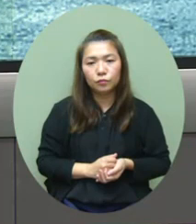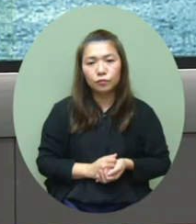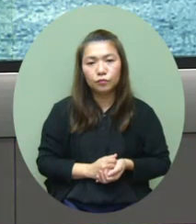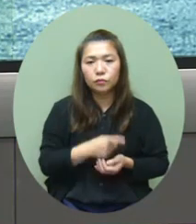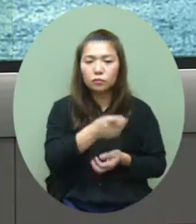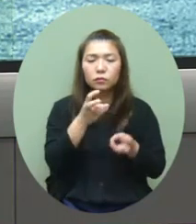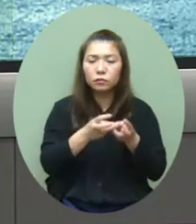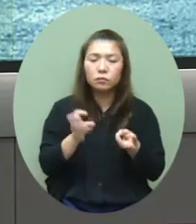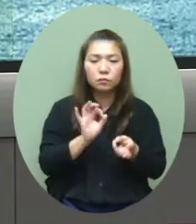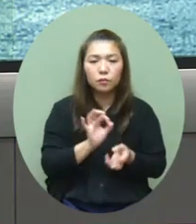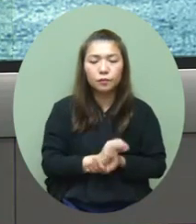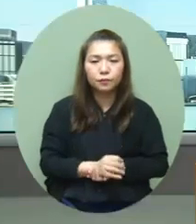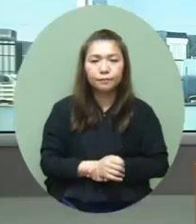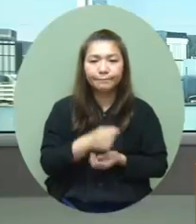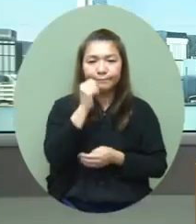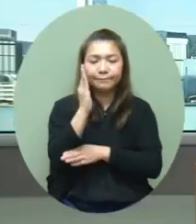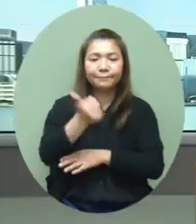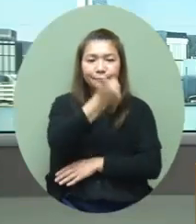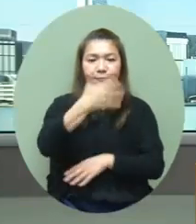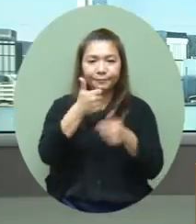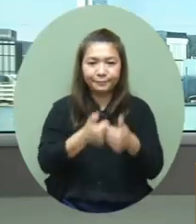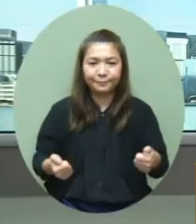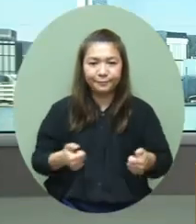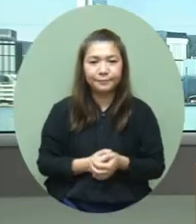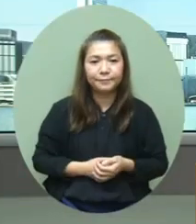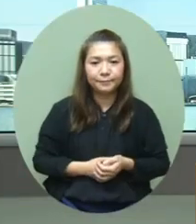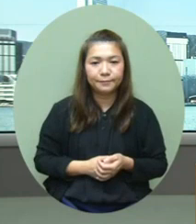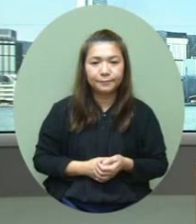我沒有這個數字記者會結束多謝大家